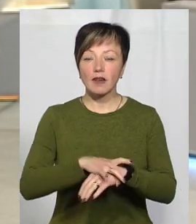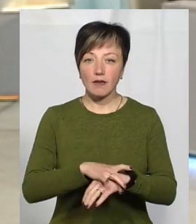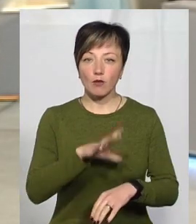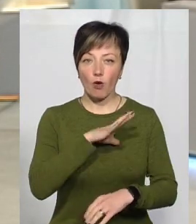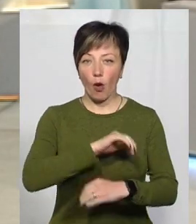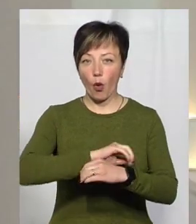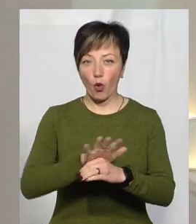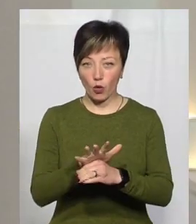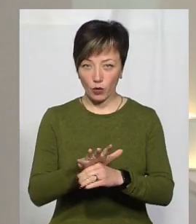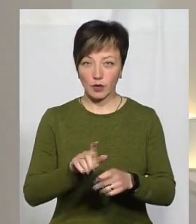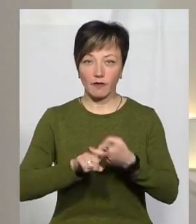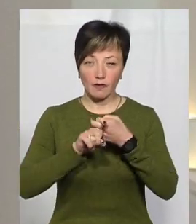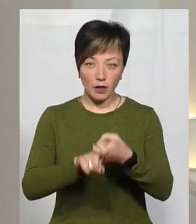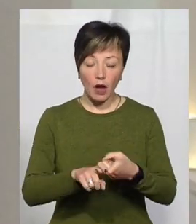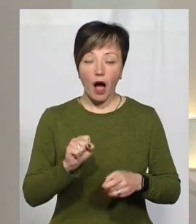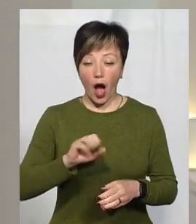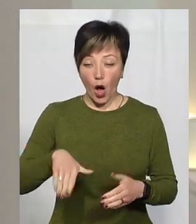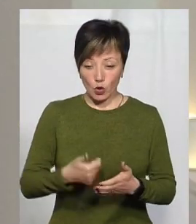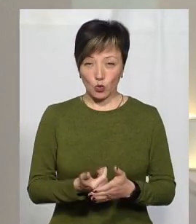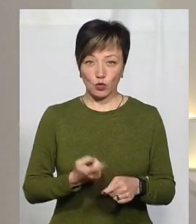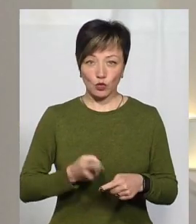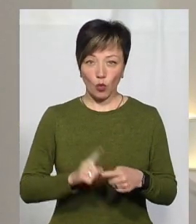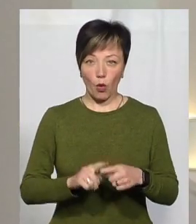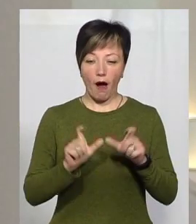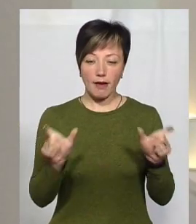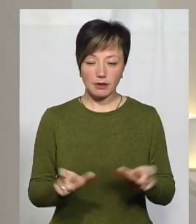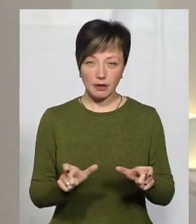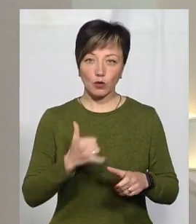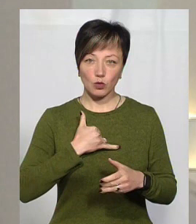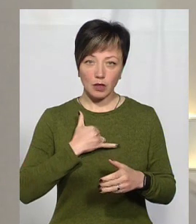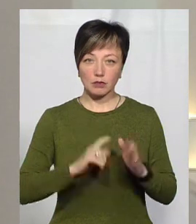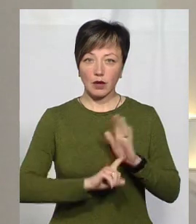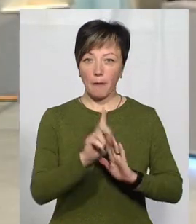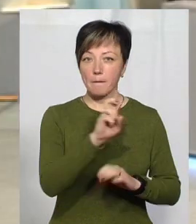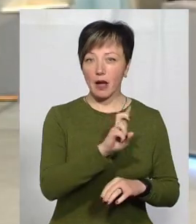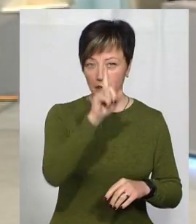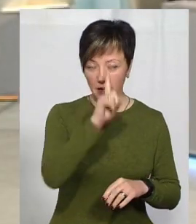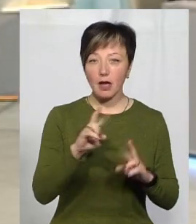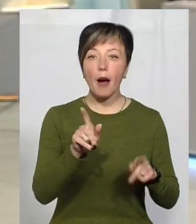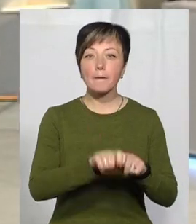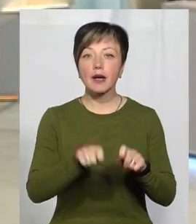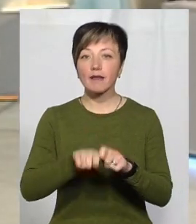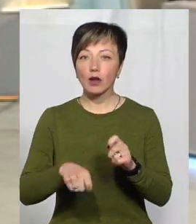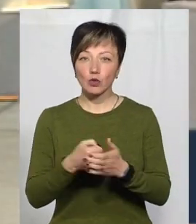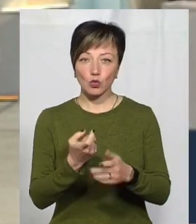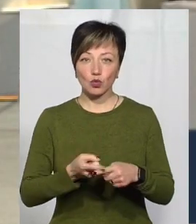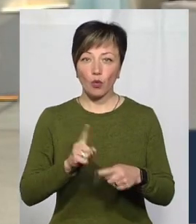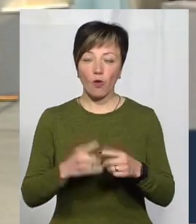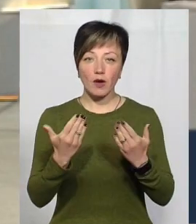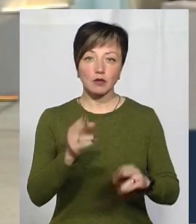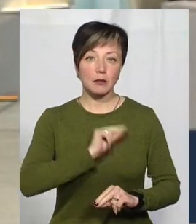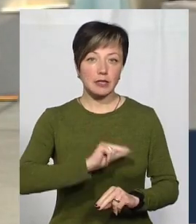зараження. А до цього карантин у нас триває ще з березня. Як перевірялися до цього